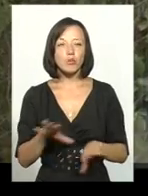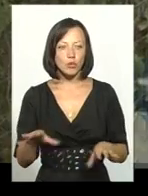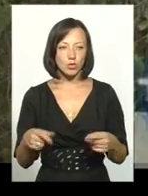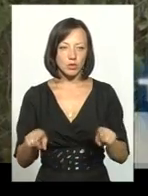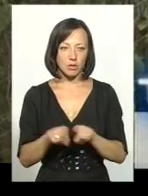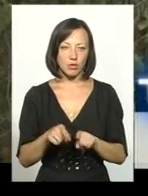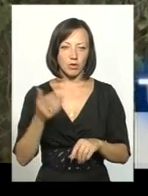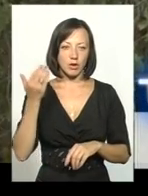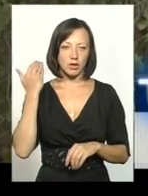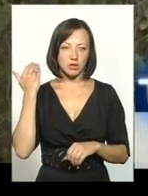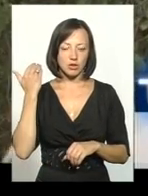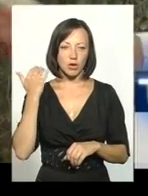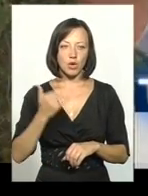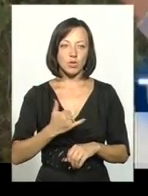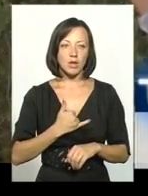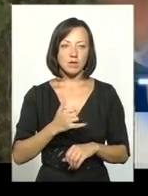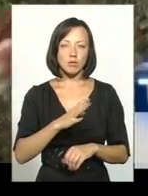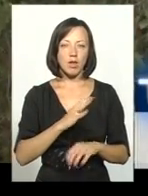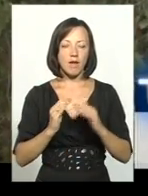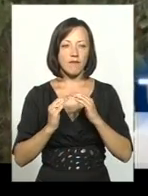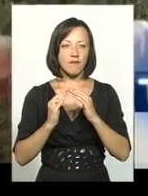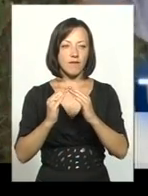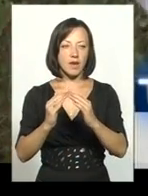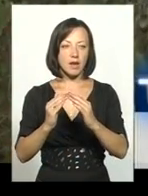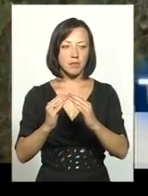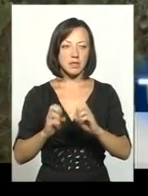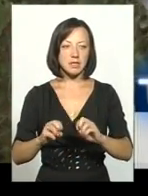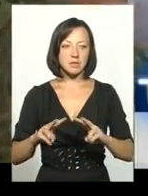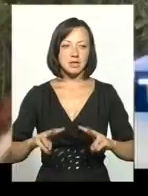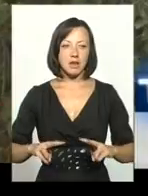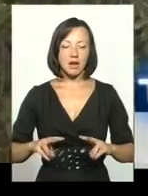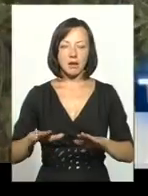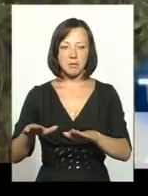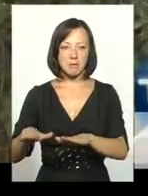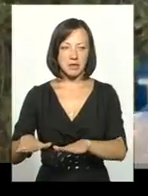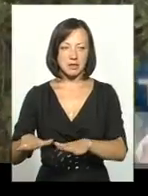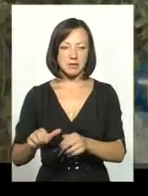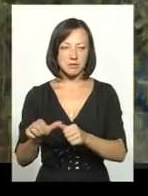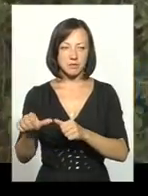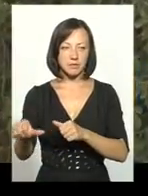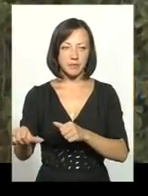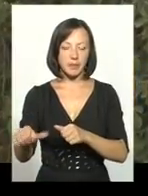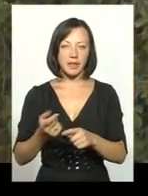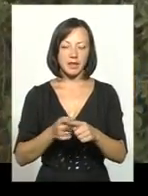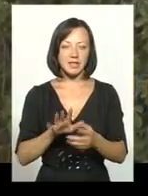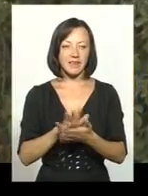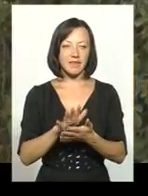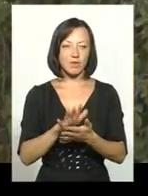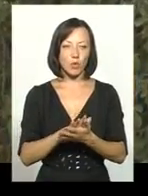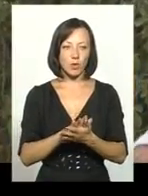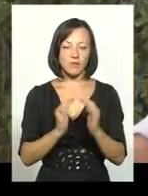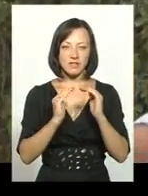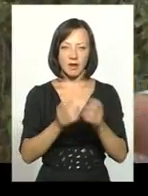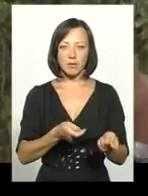не було. У нас була ферма, спеціально було відведено там для цих відходів з ферми